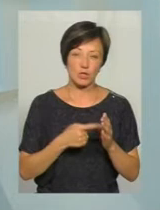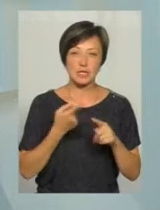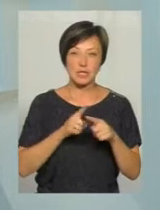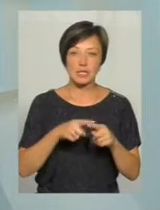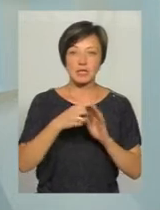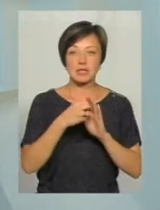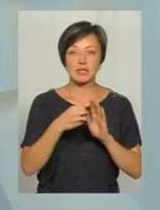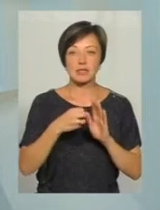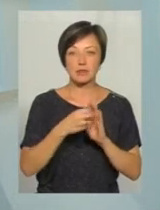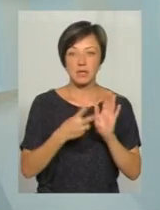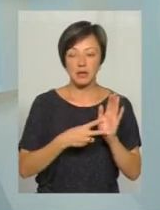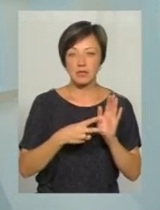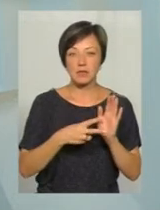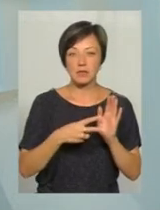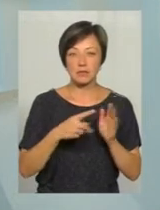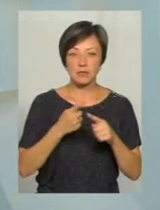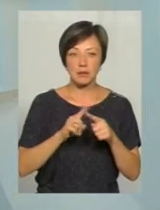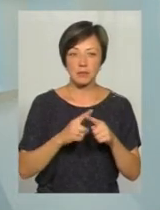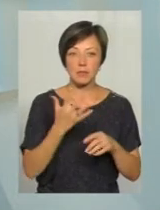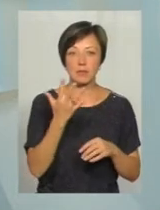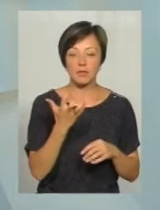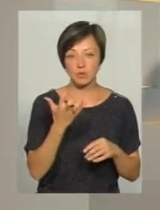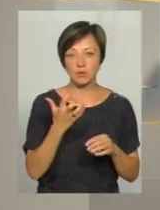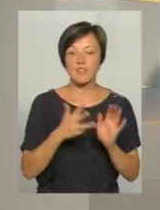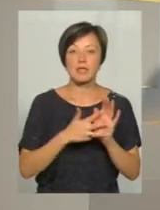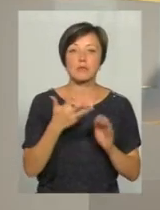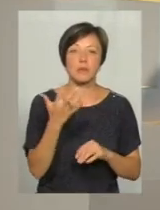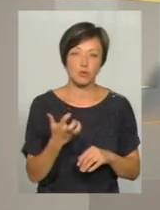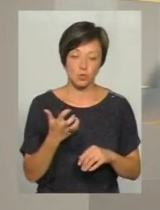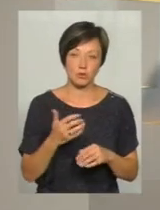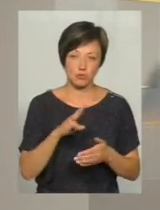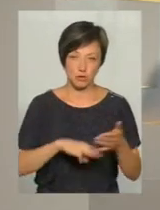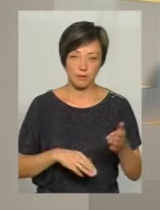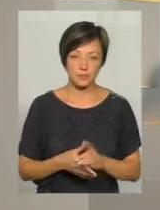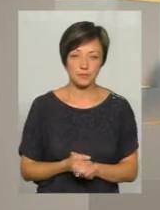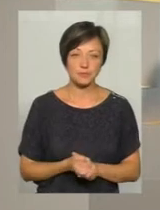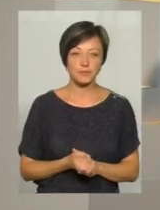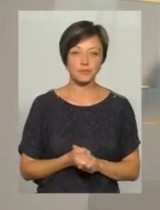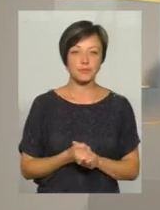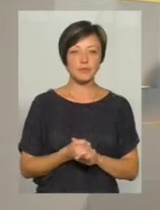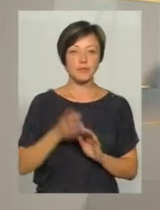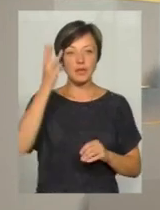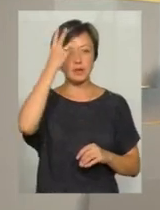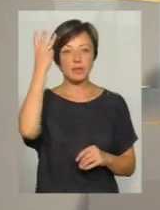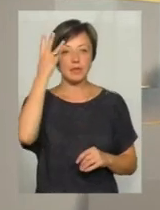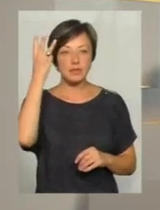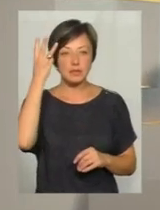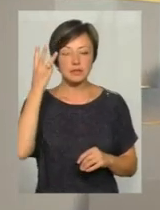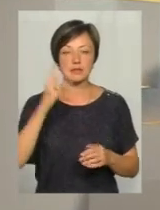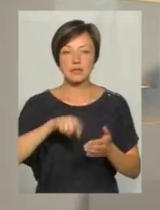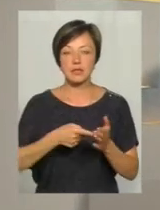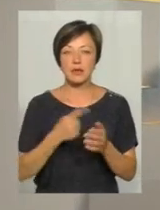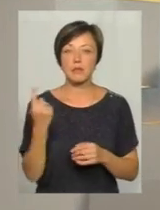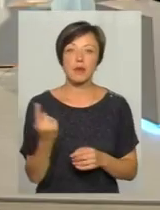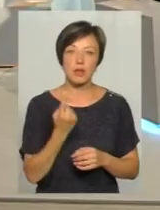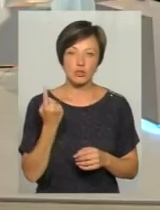це 17 тисяч гривень, або 500 – не мінімальне, це 8%. Але от Хмельницький, як ви говорили, став одним